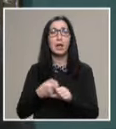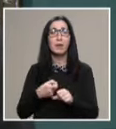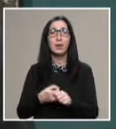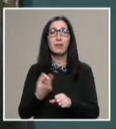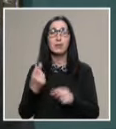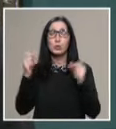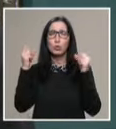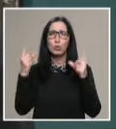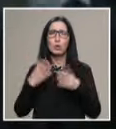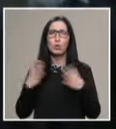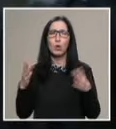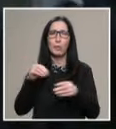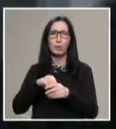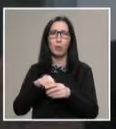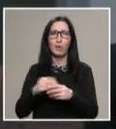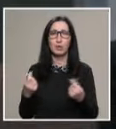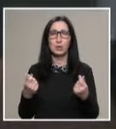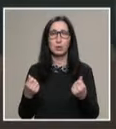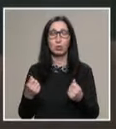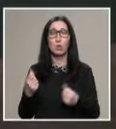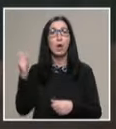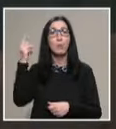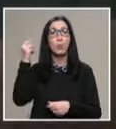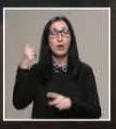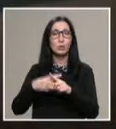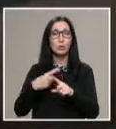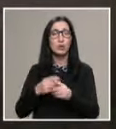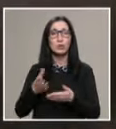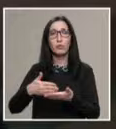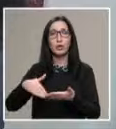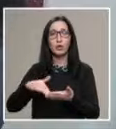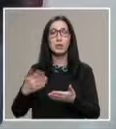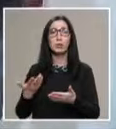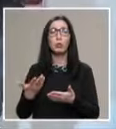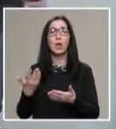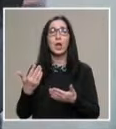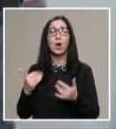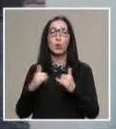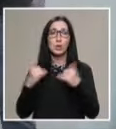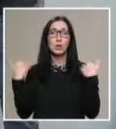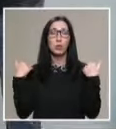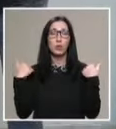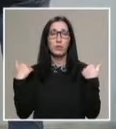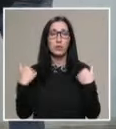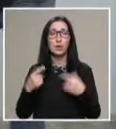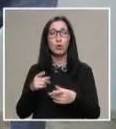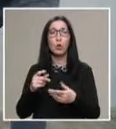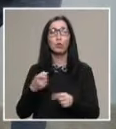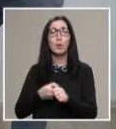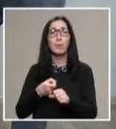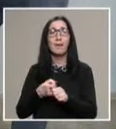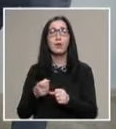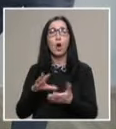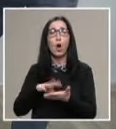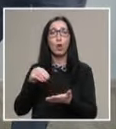продукт с изключително голяма добавена стоеност. Професор Христов е част от екипа на Русенския университет, който е изработвал копия на